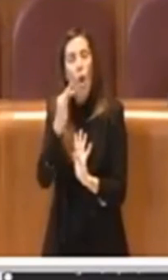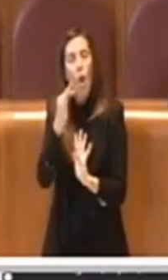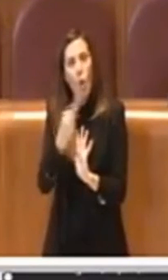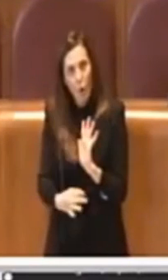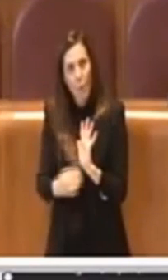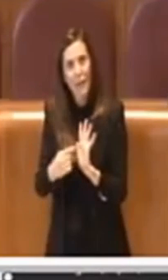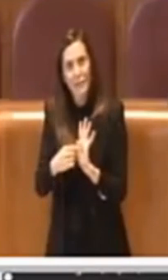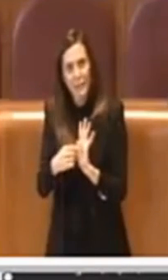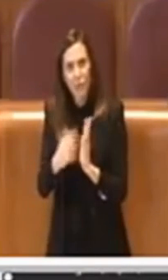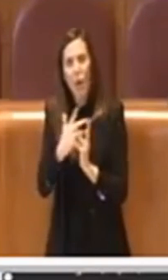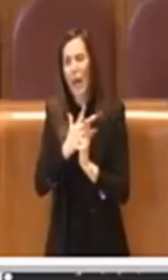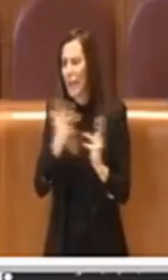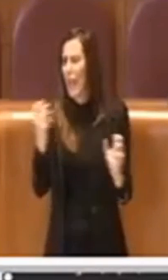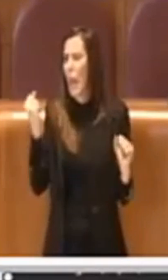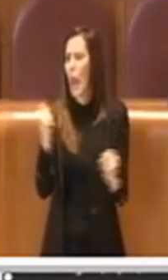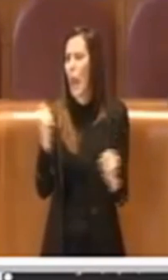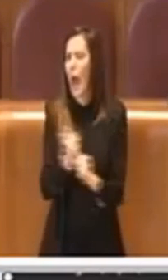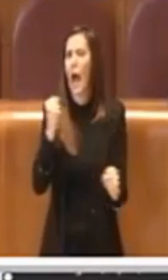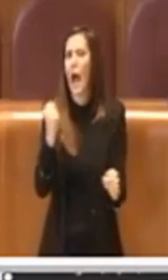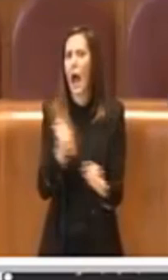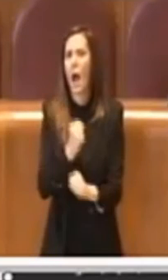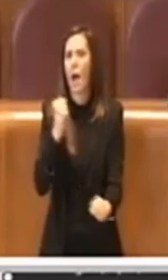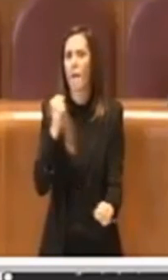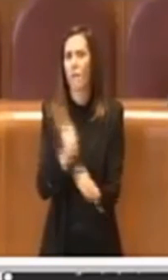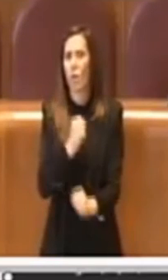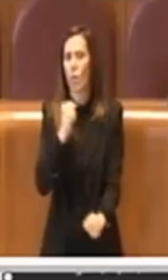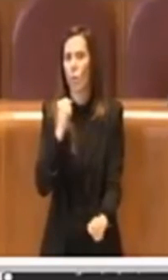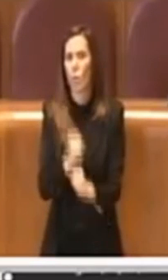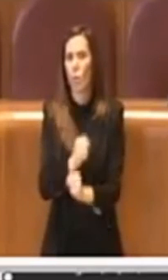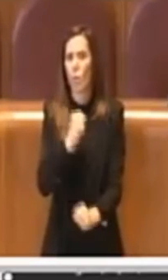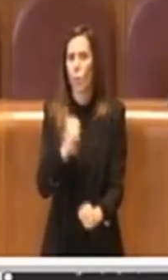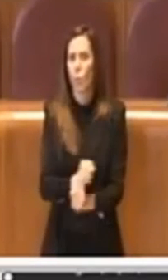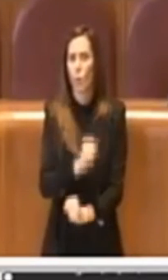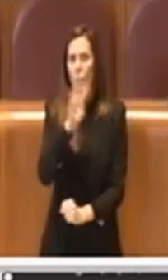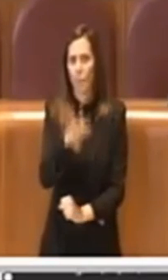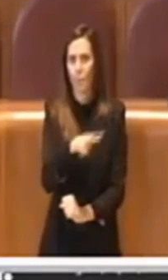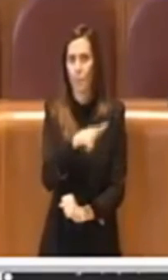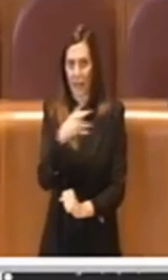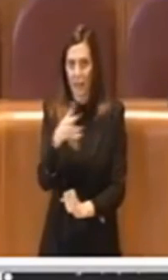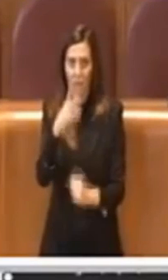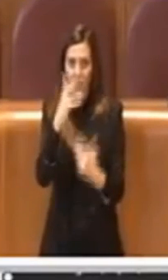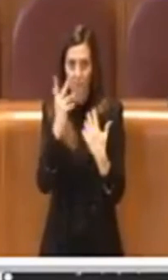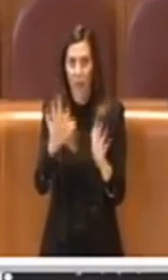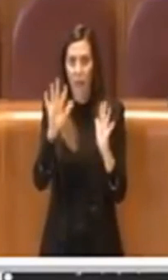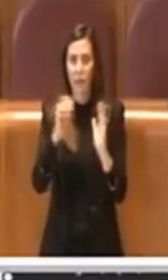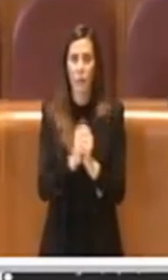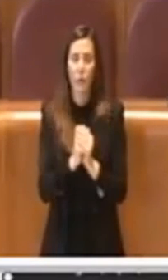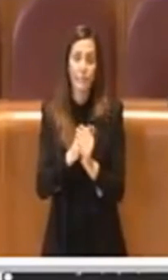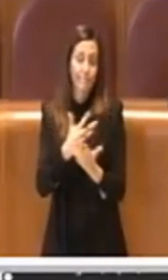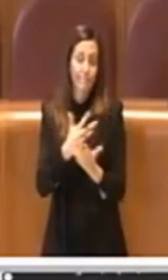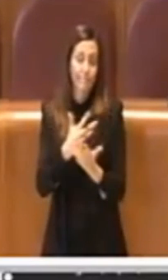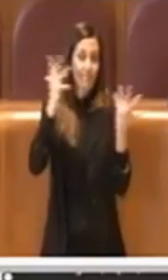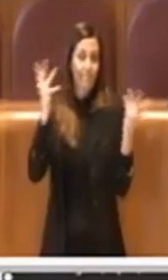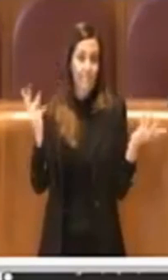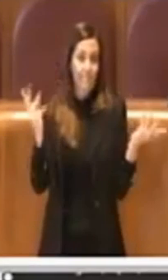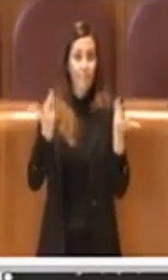un grandissimo lavoro di pianificazione. Io è ovvio che